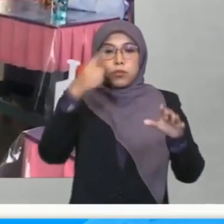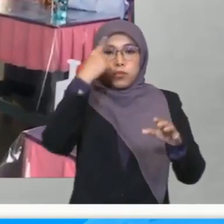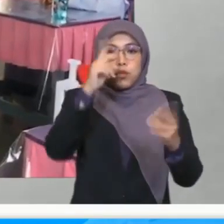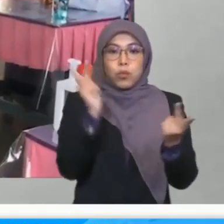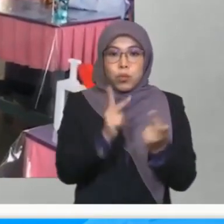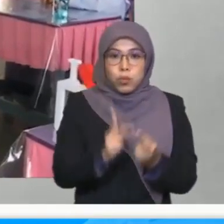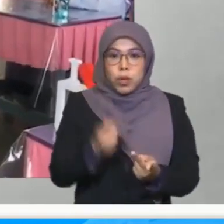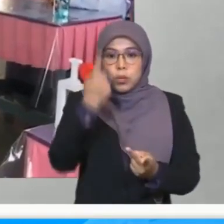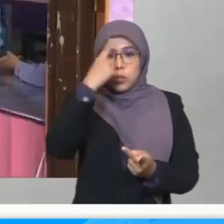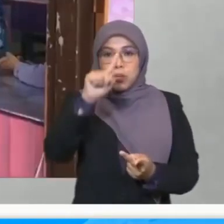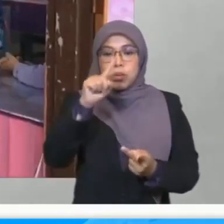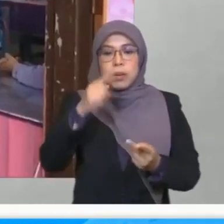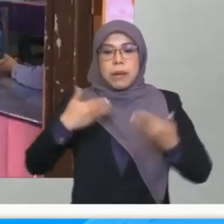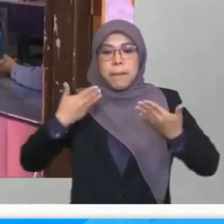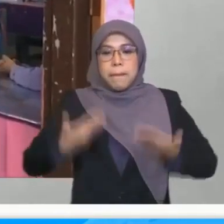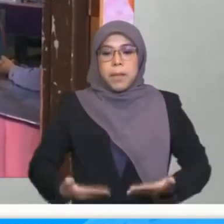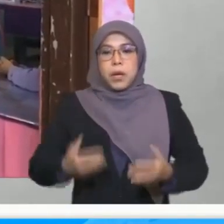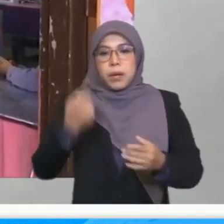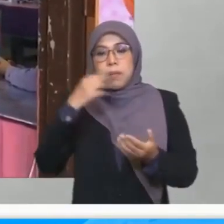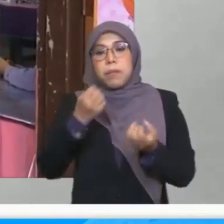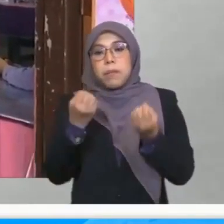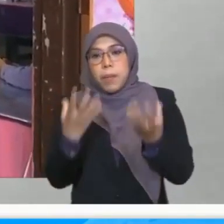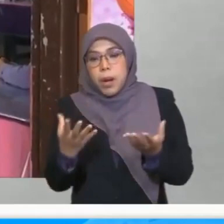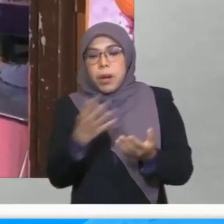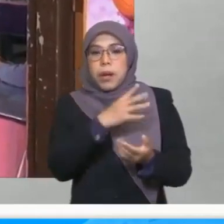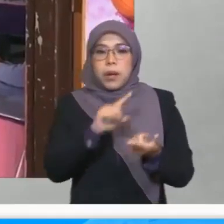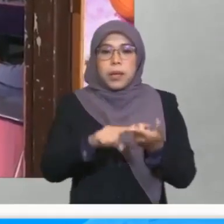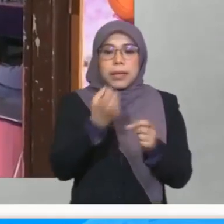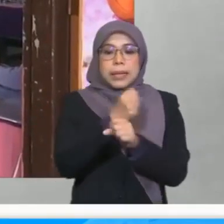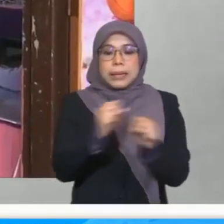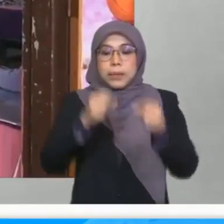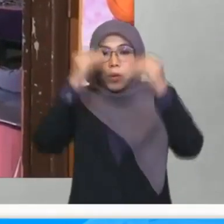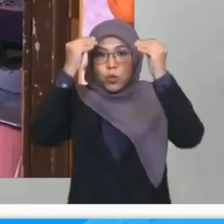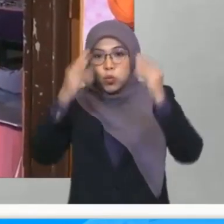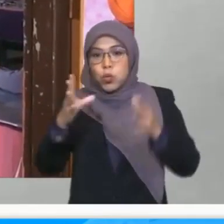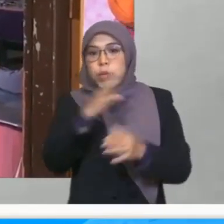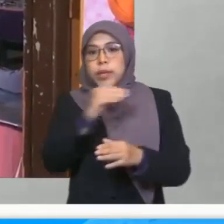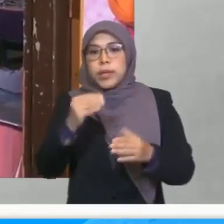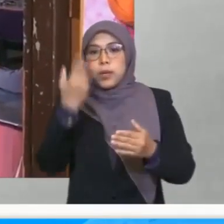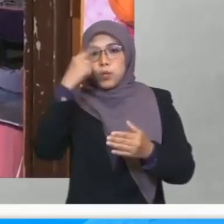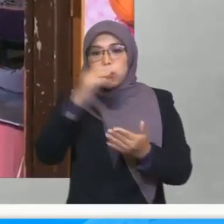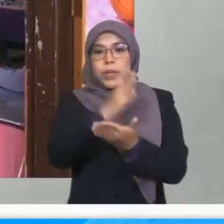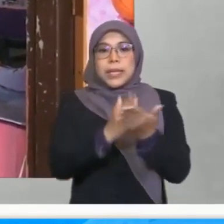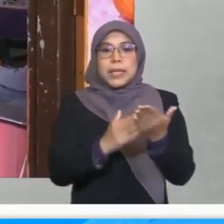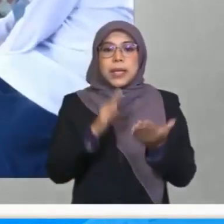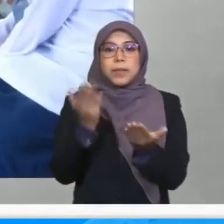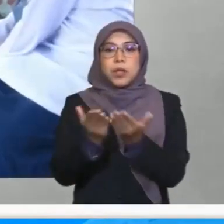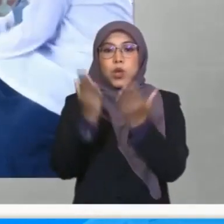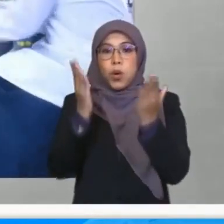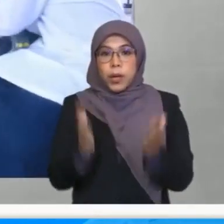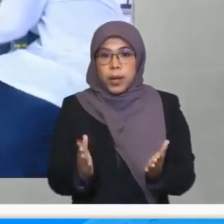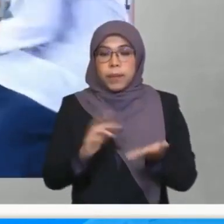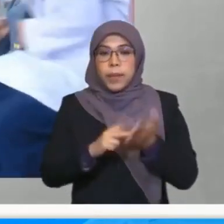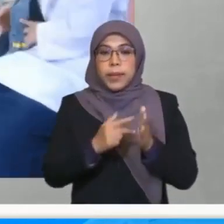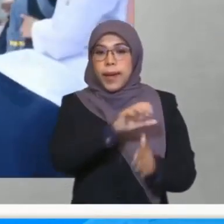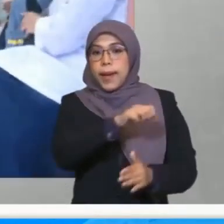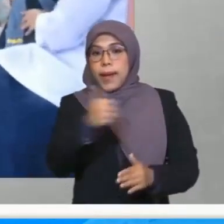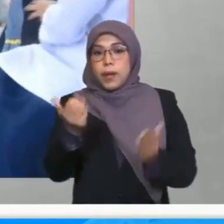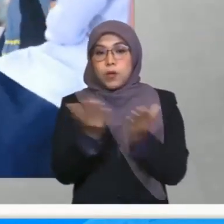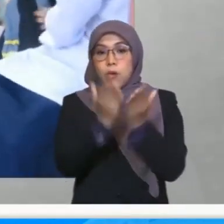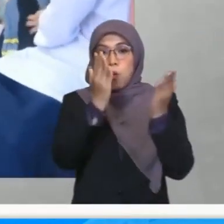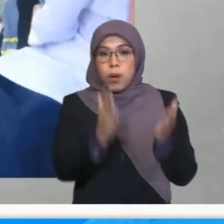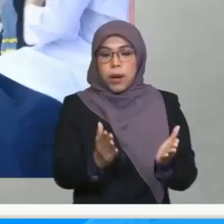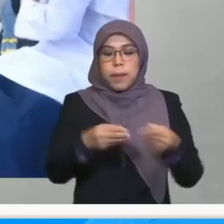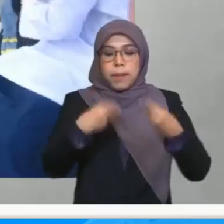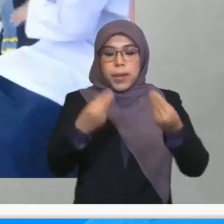terutama aspek pemberatan subjek, ketersediaan guru dan sesi persekolahan. Di samping itu, sekolah